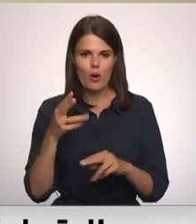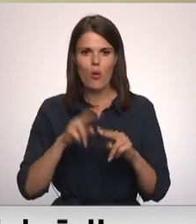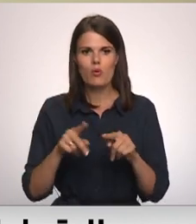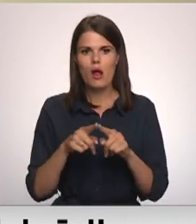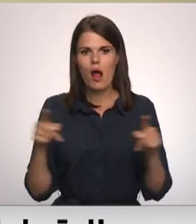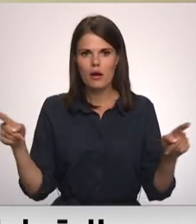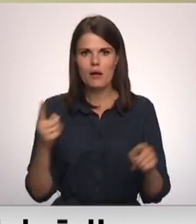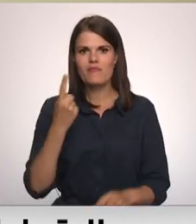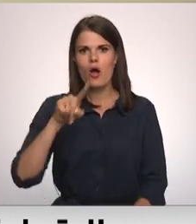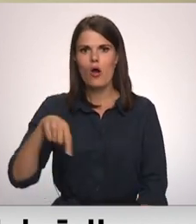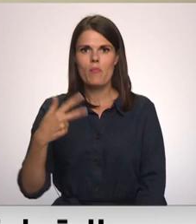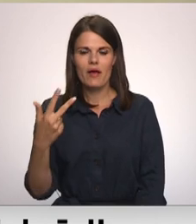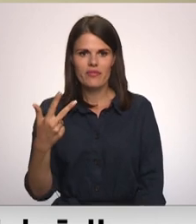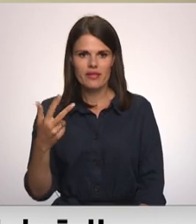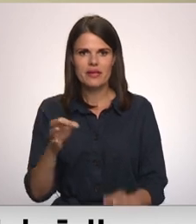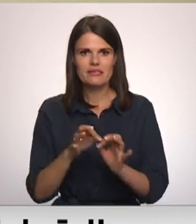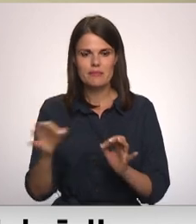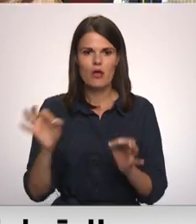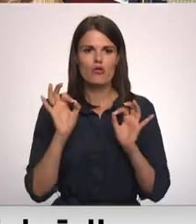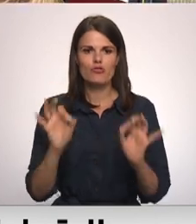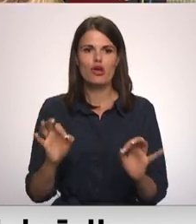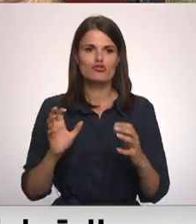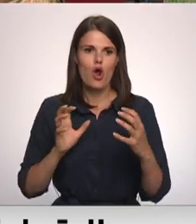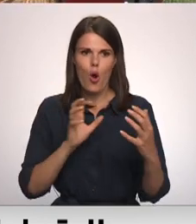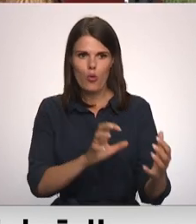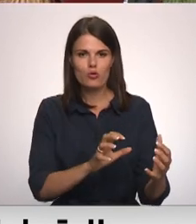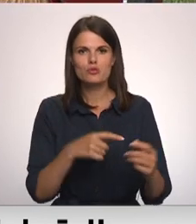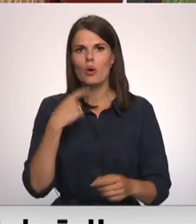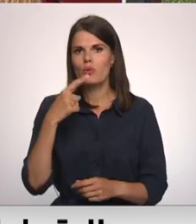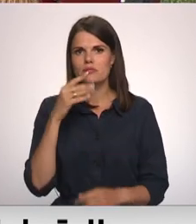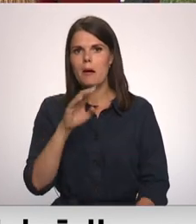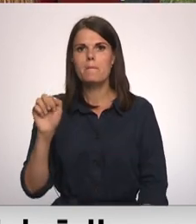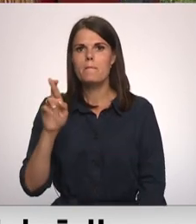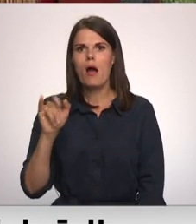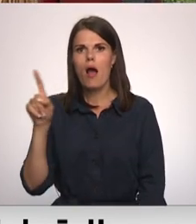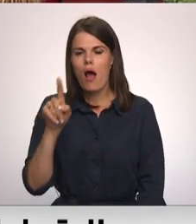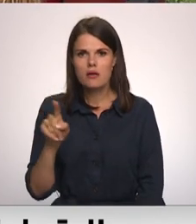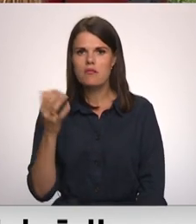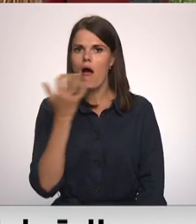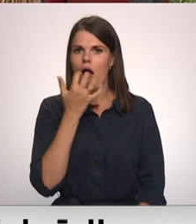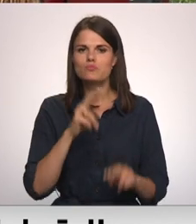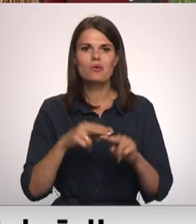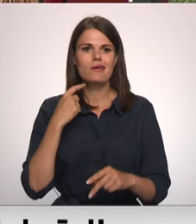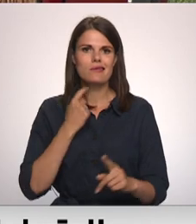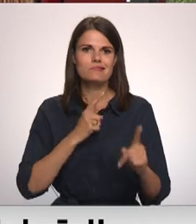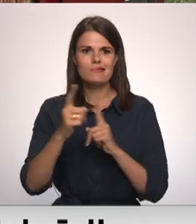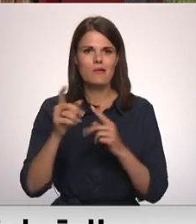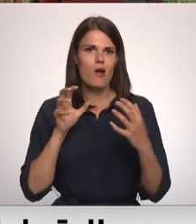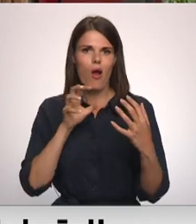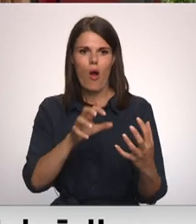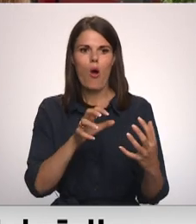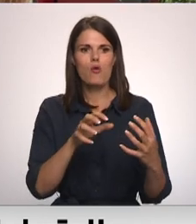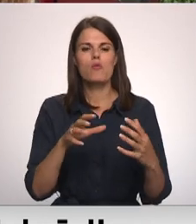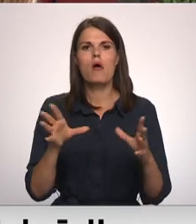garumam 1,3 metriem tieši autobusā šajai vietai. Kā stāsta mārs, ārzemēs un Rīgas satiksmes autobusos iekļūt ar